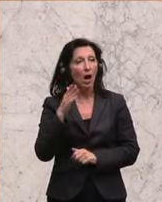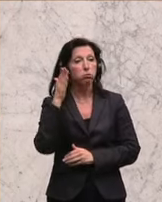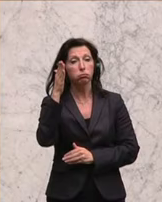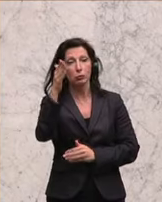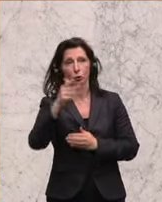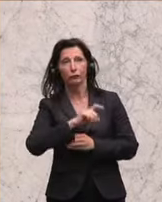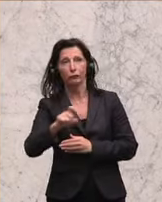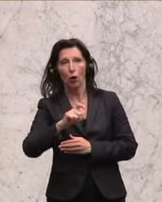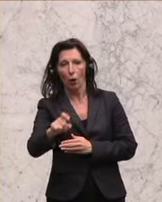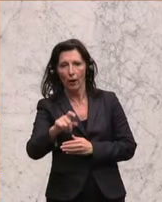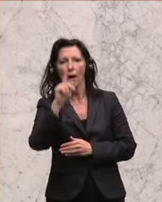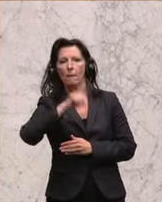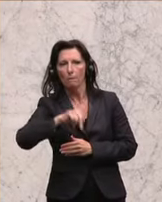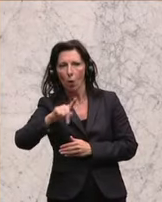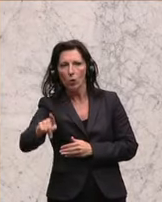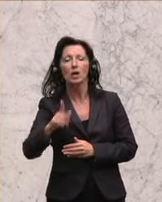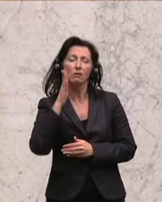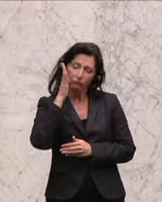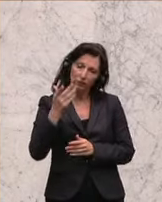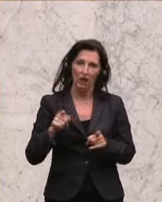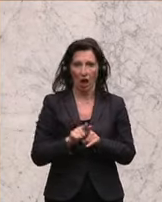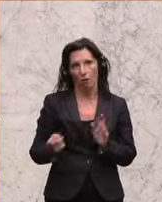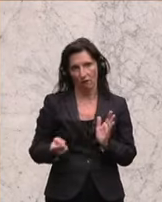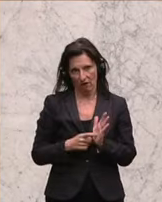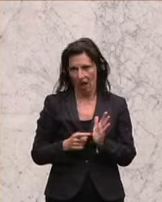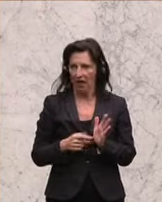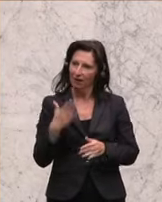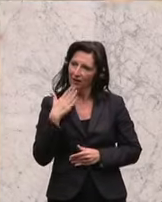Wochen und Monaten auch entsprechend einfordern. Dankeschön.